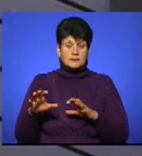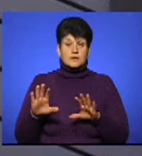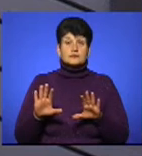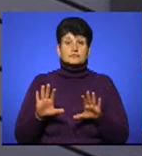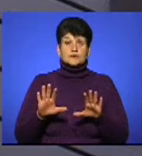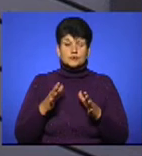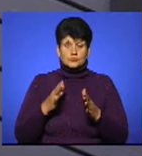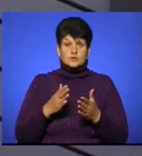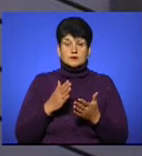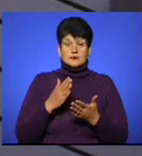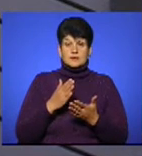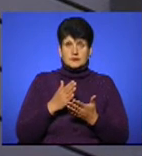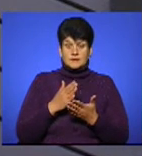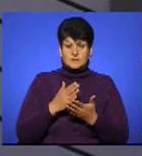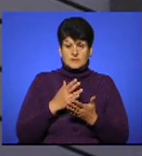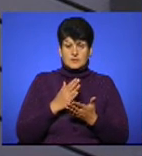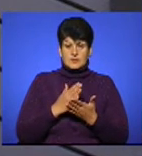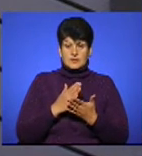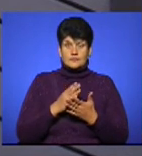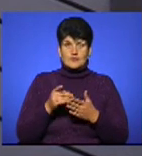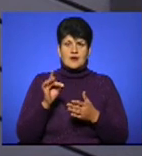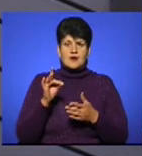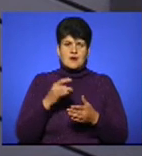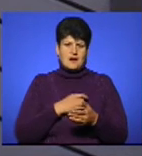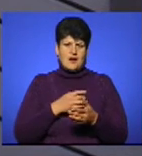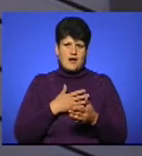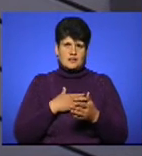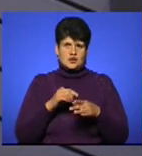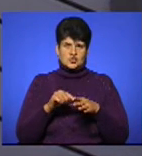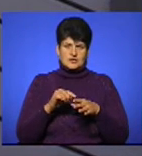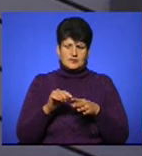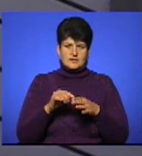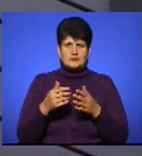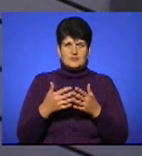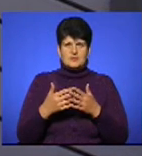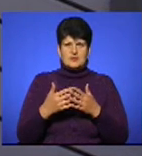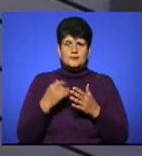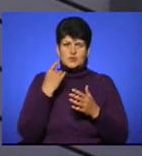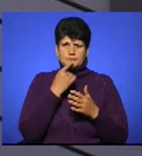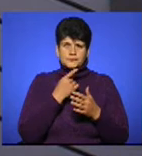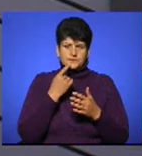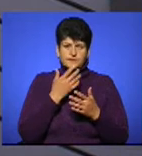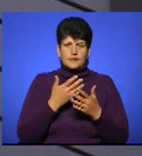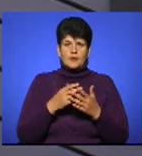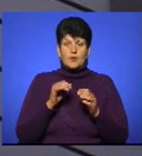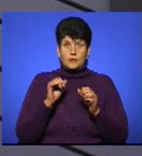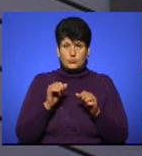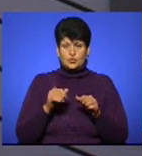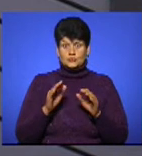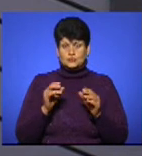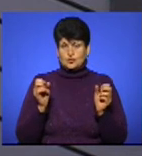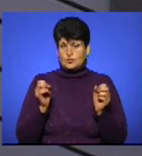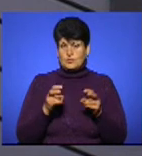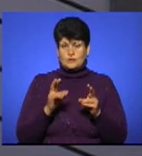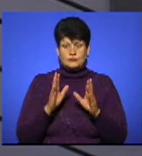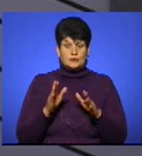наявності в них ранок на шкірі чи слизових оболонках ризикують заразитися, тому